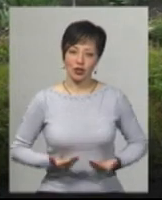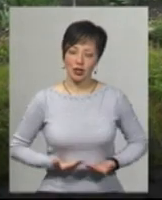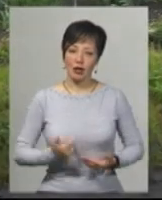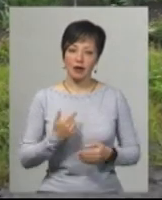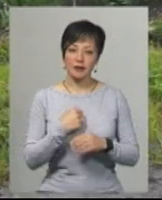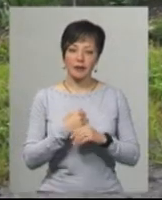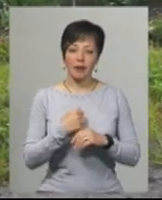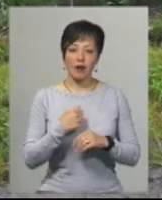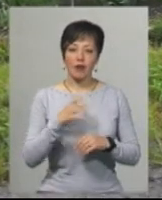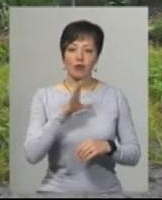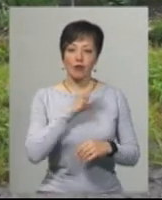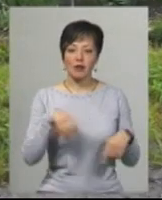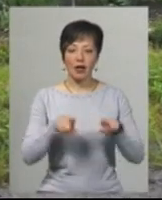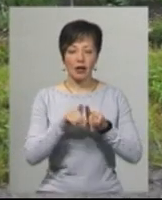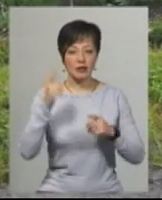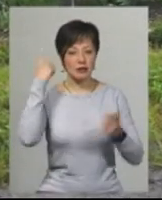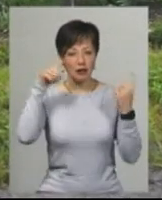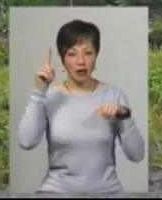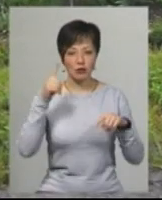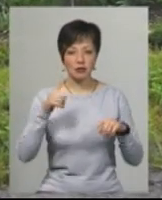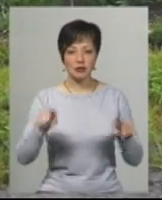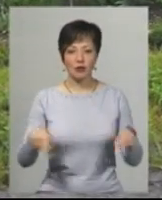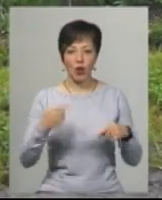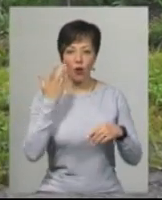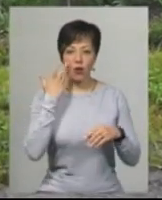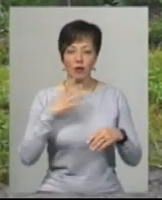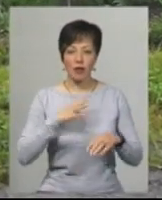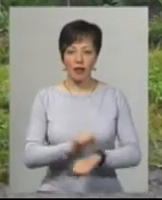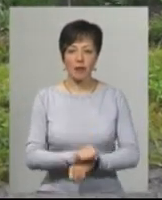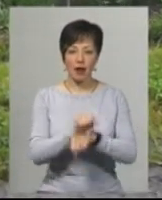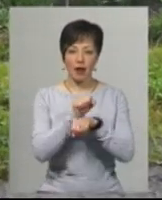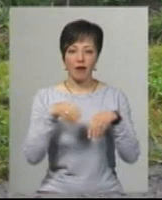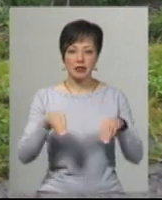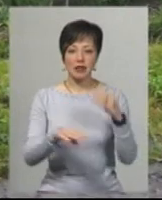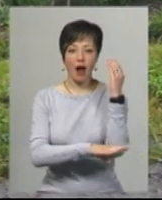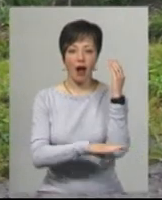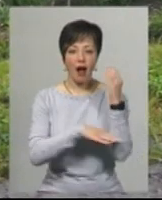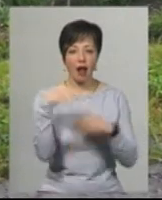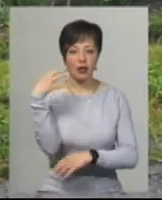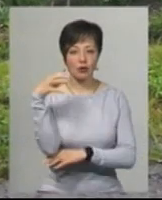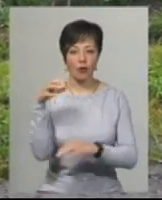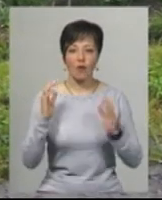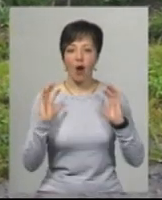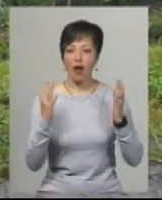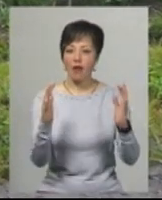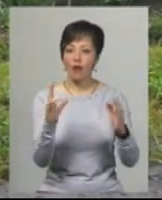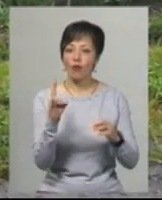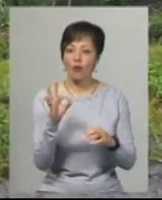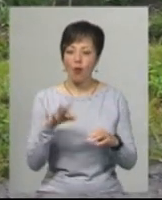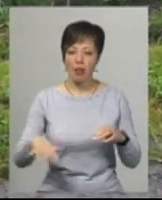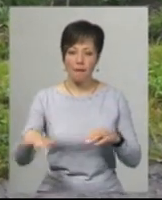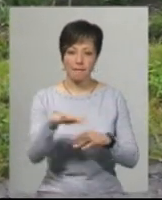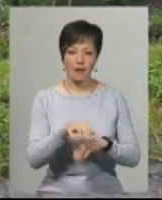Але я був такий задум створити, коли ми були на Майдані, висадити каленову алею. Але на Майдані це не